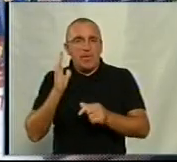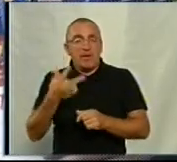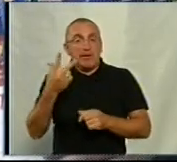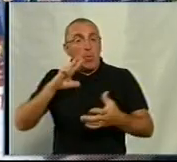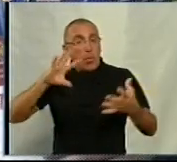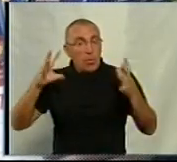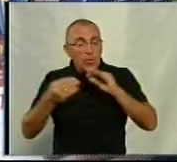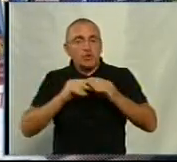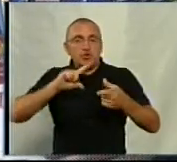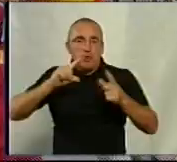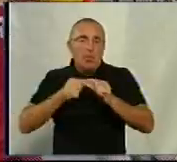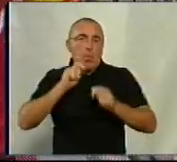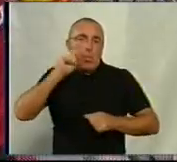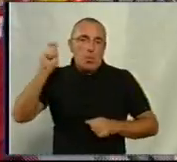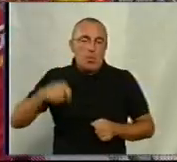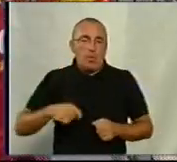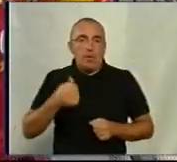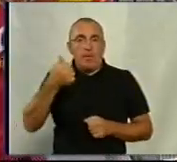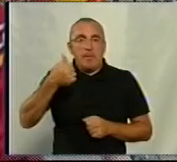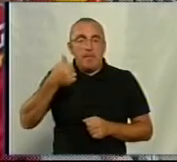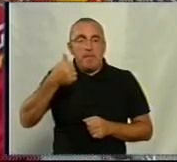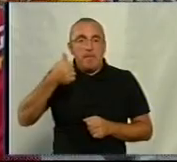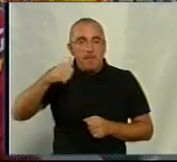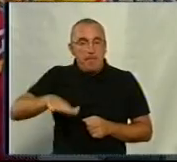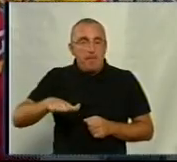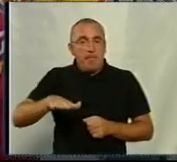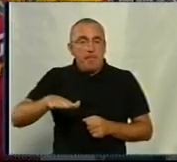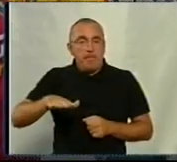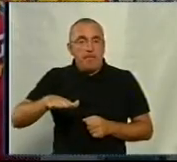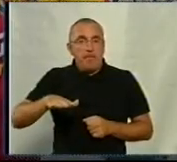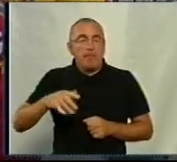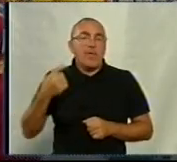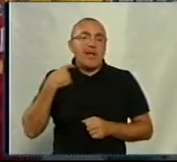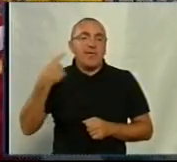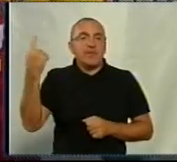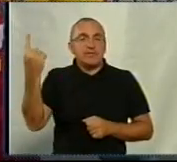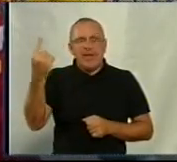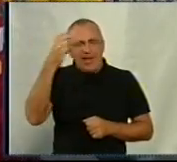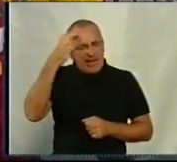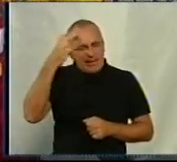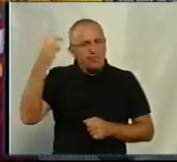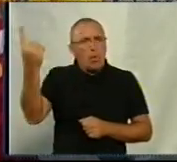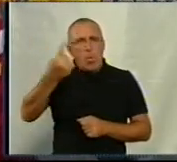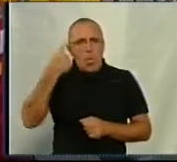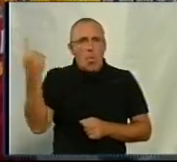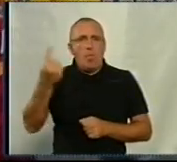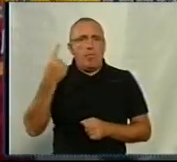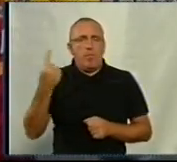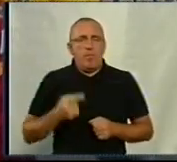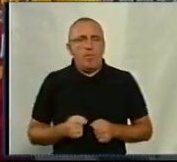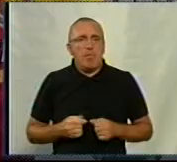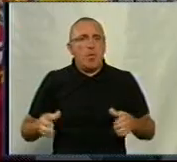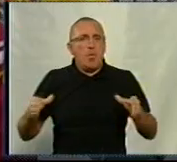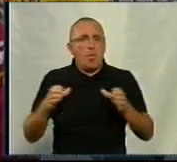трьох турів чемпіонату України. Перший римін стали Єрченко Гліб, Некіпілий Великінь